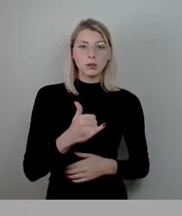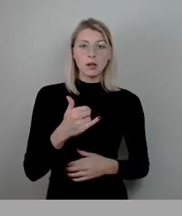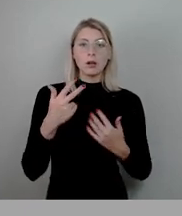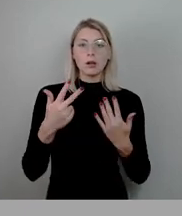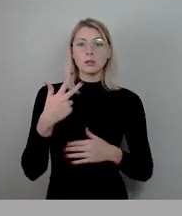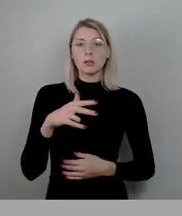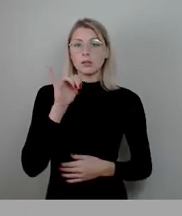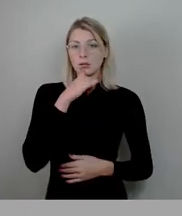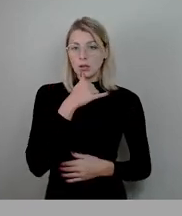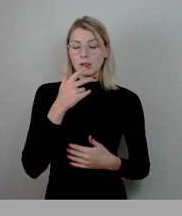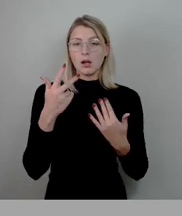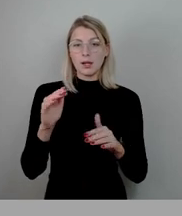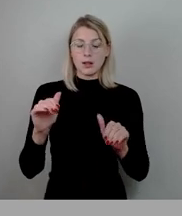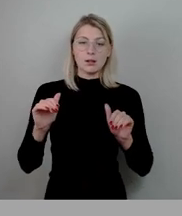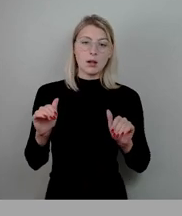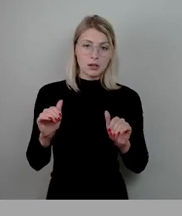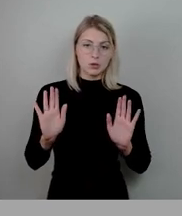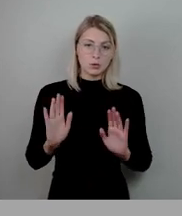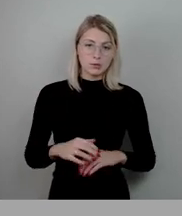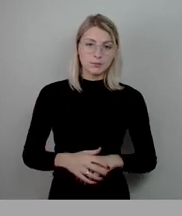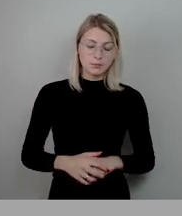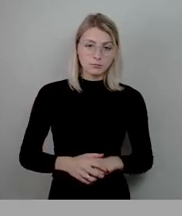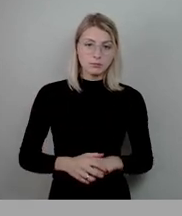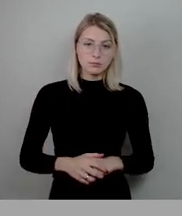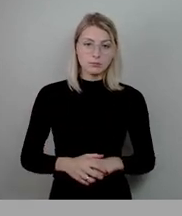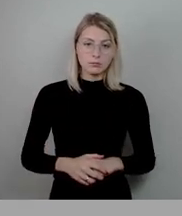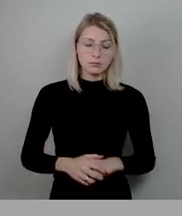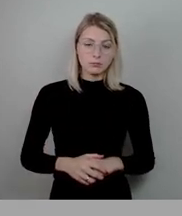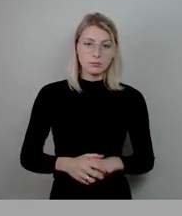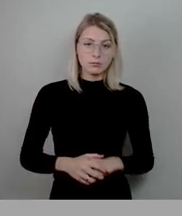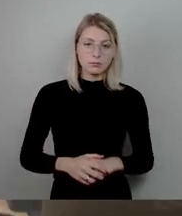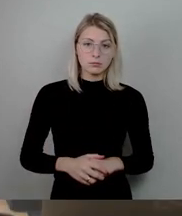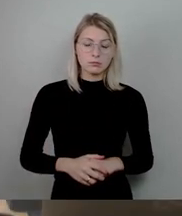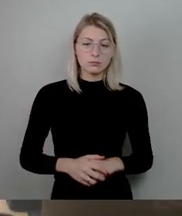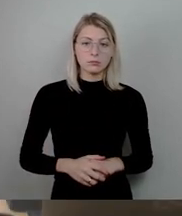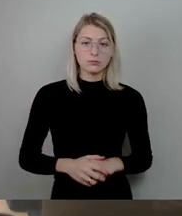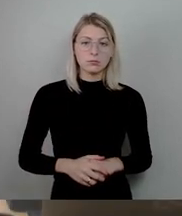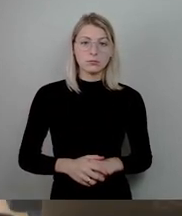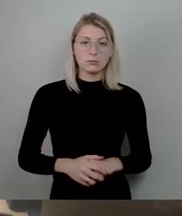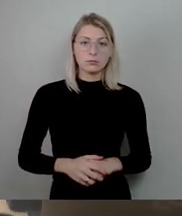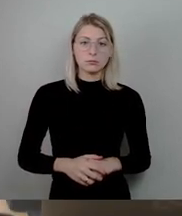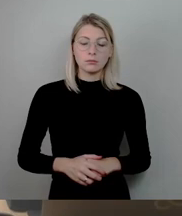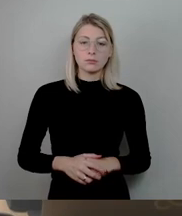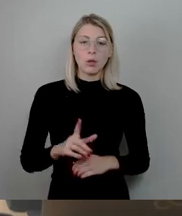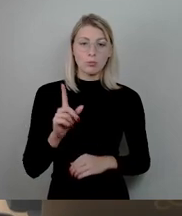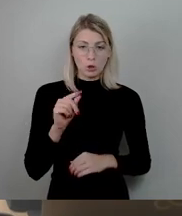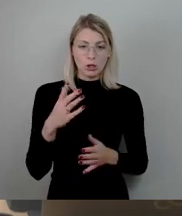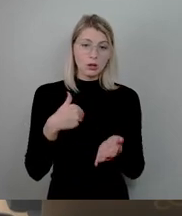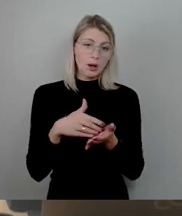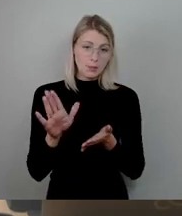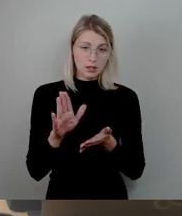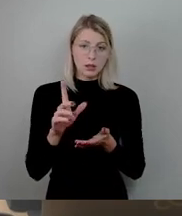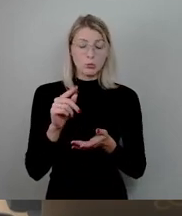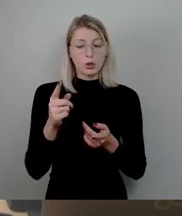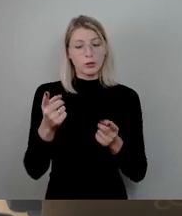Mit 21 Ja, 38 Nein, 8 Enthaltungen abgelehnt. Und das führt uns zum Ursprungsantrag.